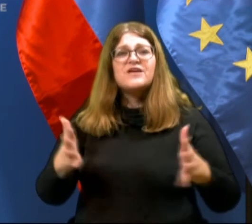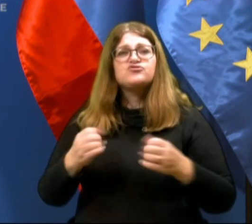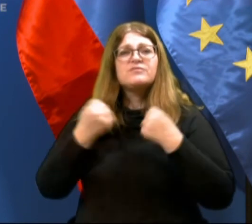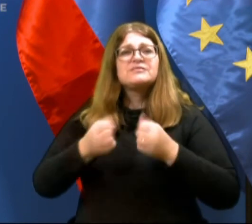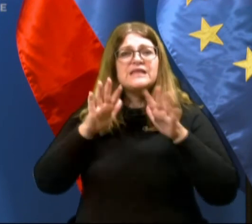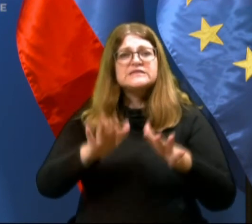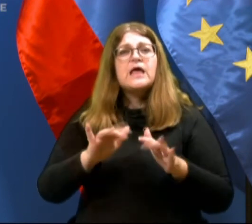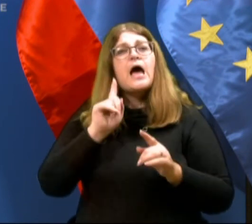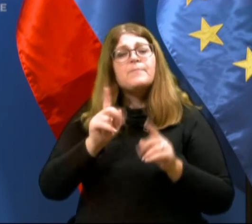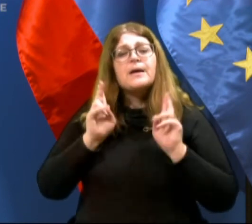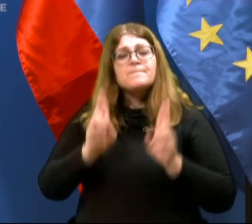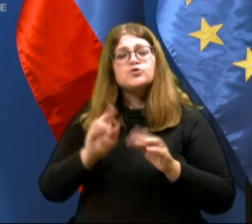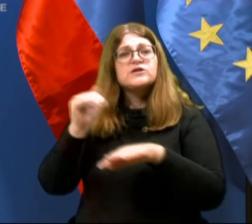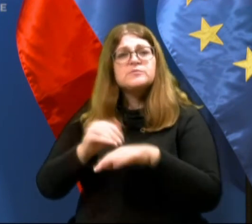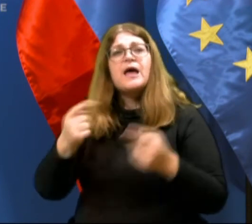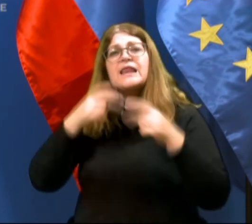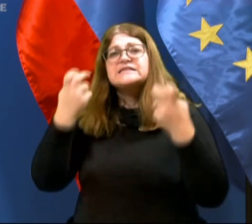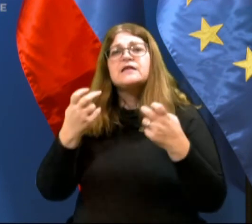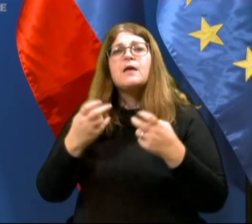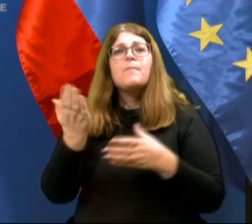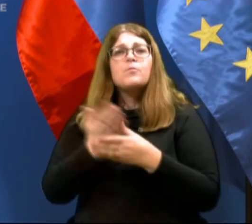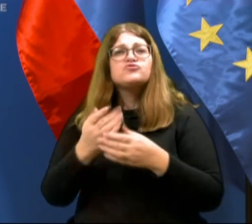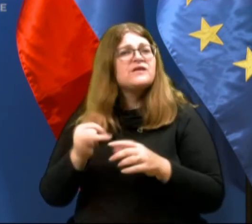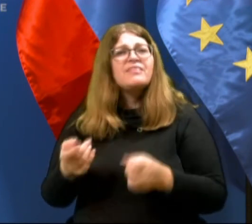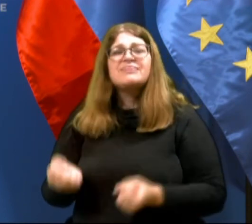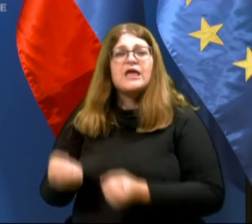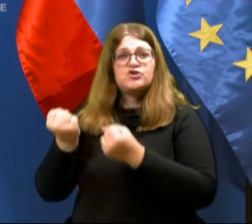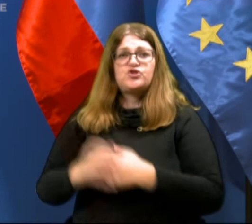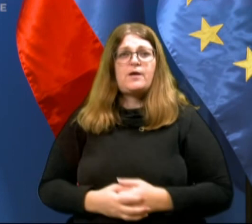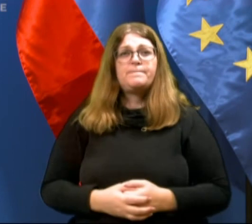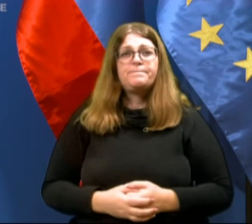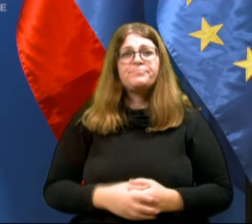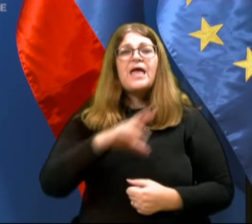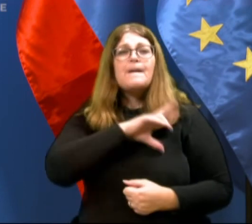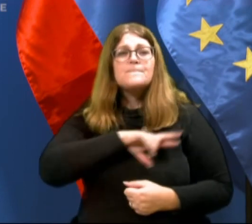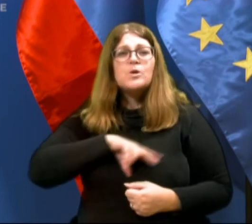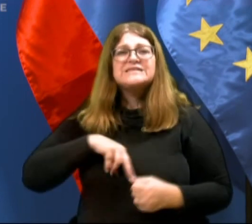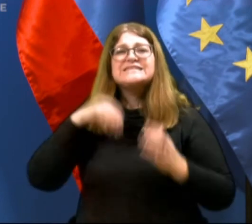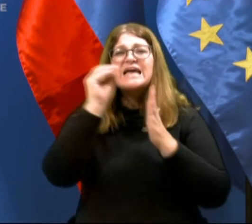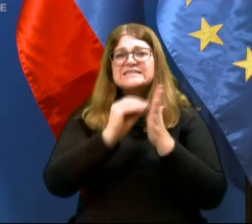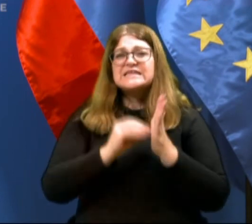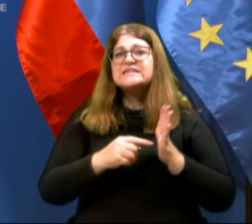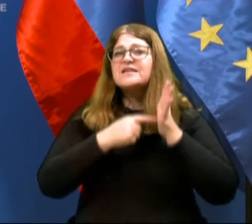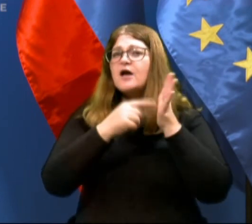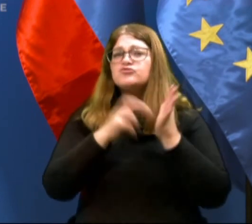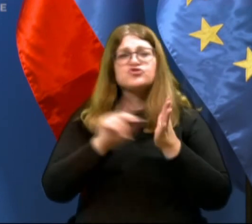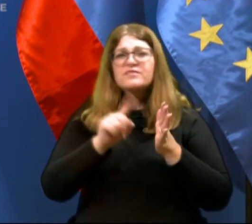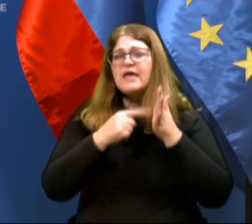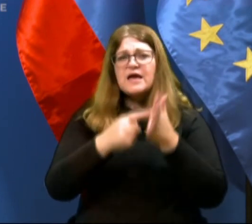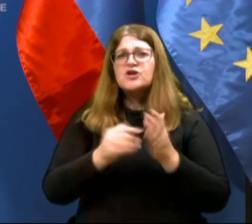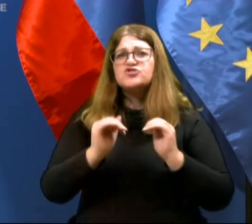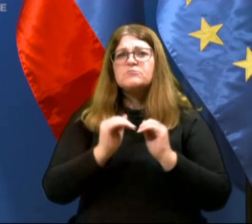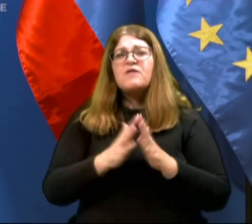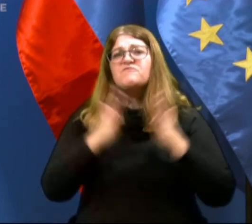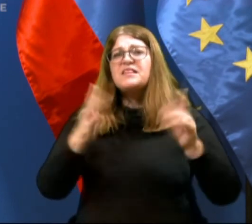pa je možnost prijave ali iskanja ustrezne pomoči otežena. Policijska statistika sicer trenutno še ne skozuje posebnega